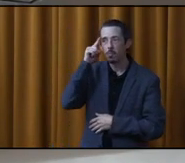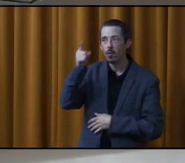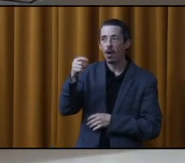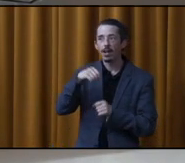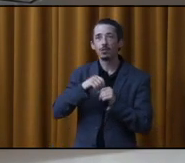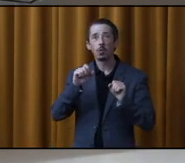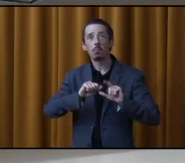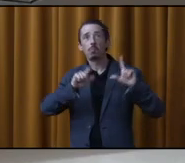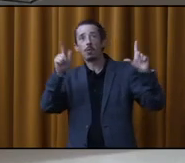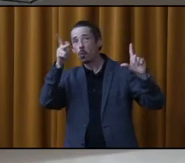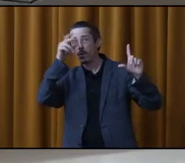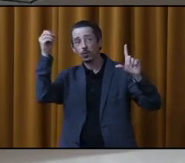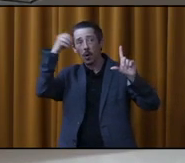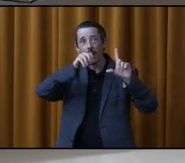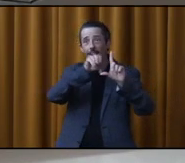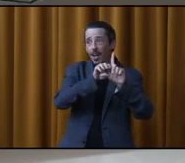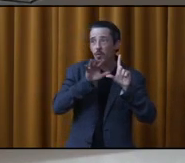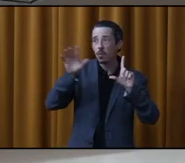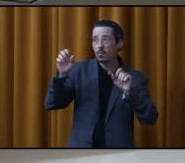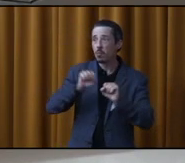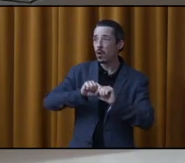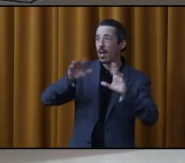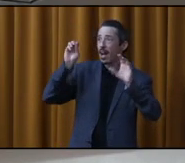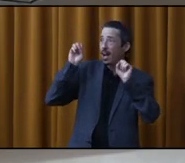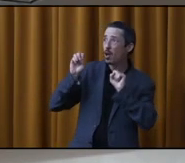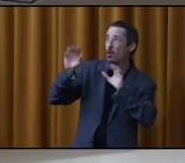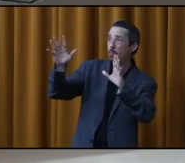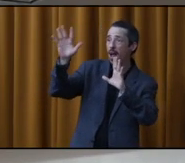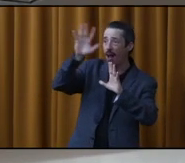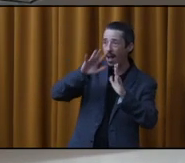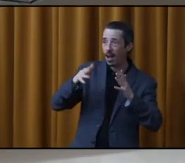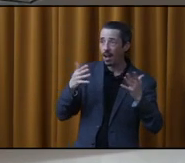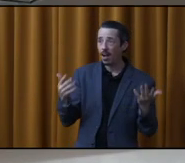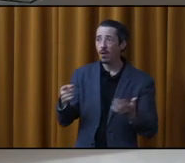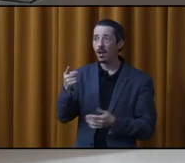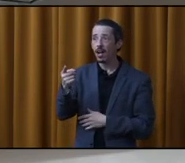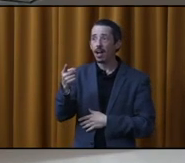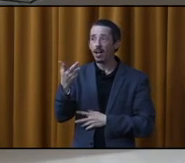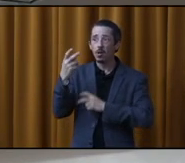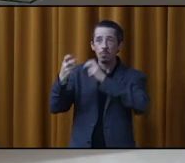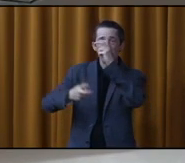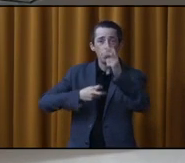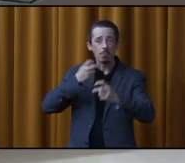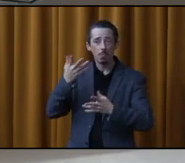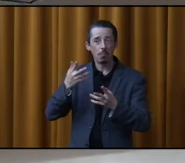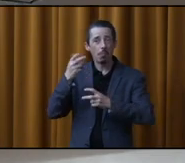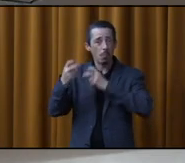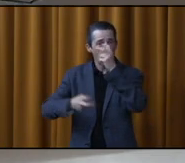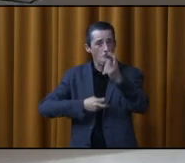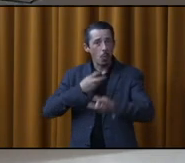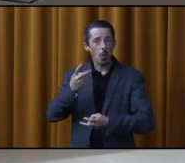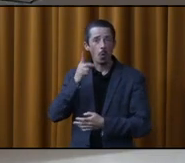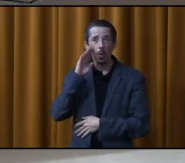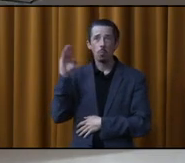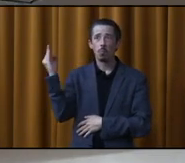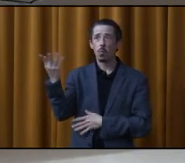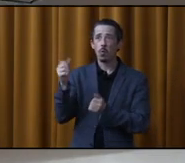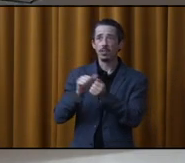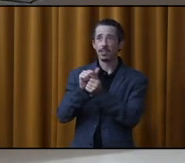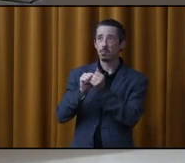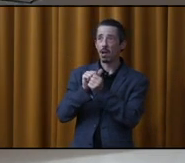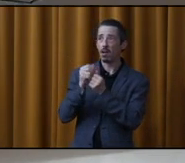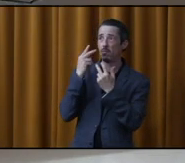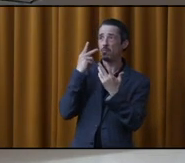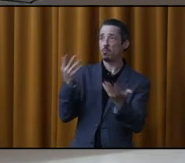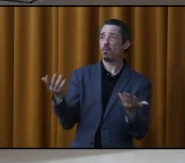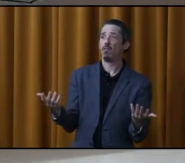panneau solaire qui réfléterait de quoi pour éclairer, mais là, c'est comme le moulin, c'est un mur de béton, si je peux faire une image.